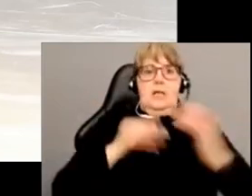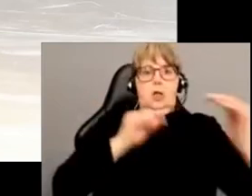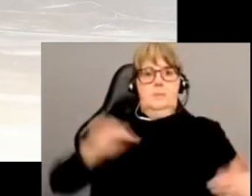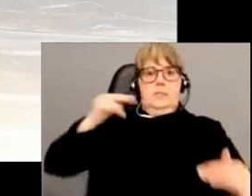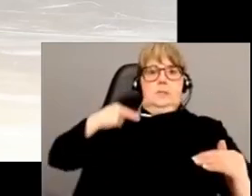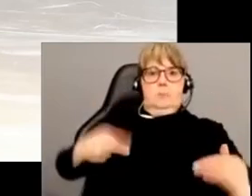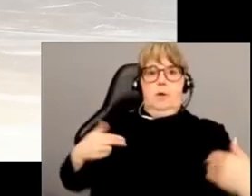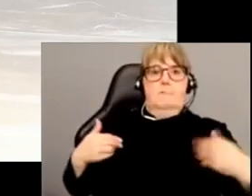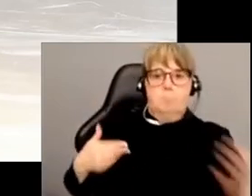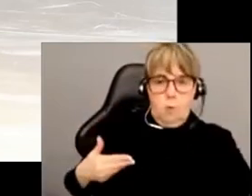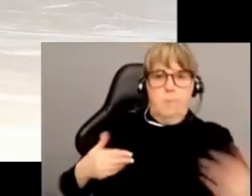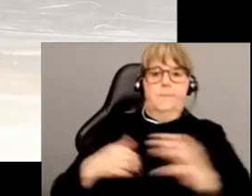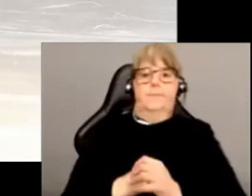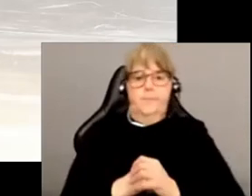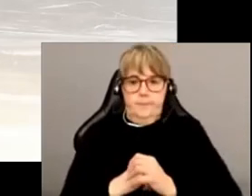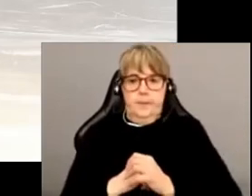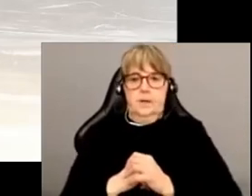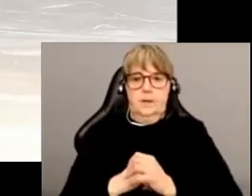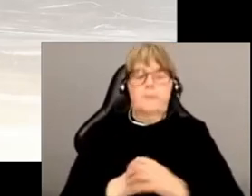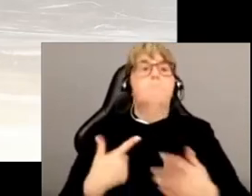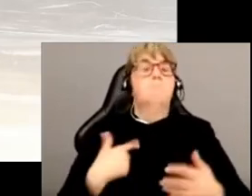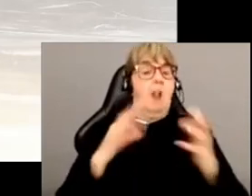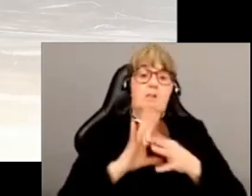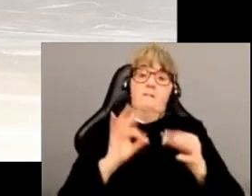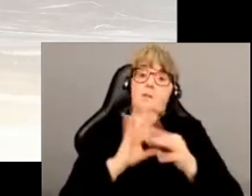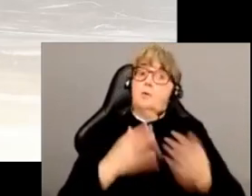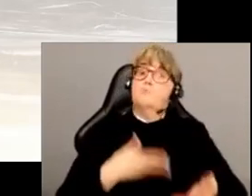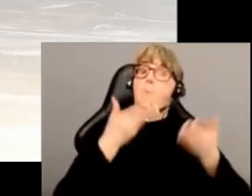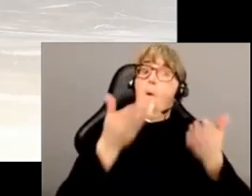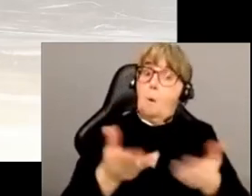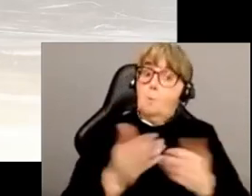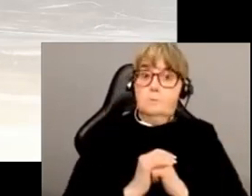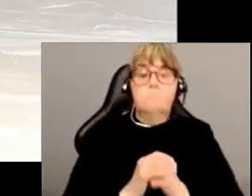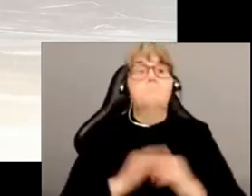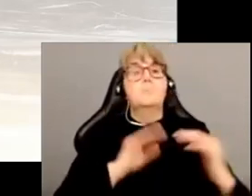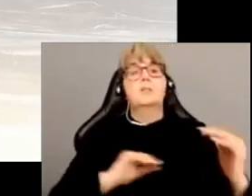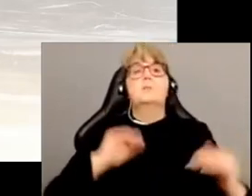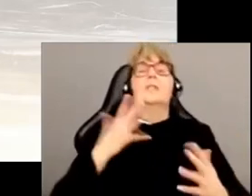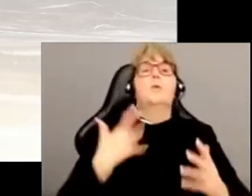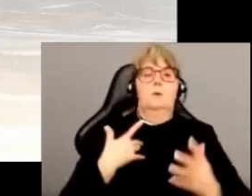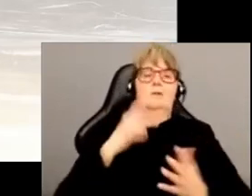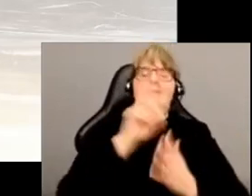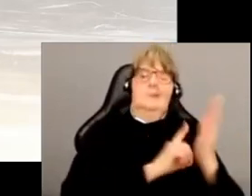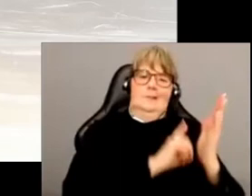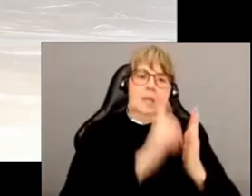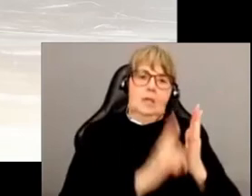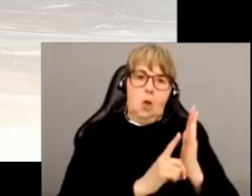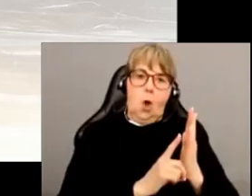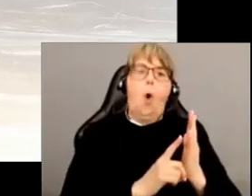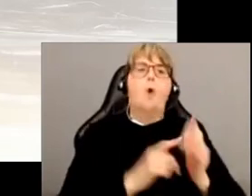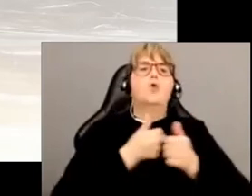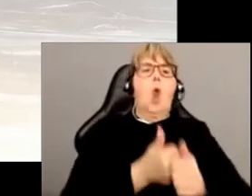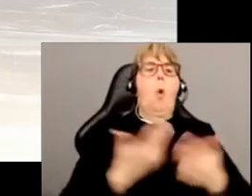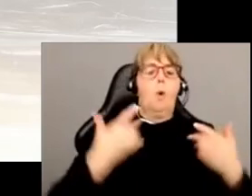la définition que je propose, c'est que le spécisme est la discrimination en fonction de'espèce.